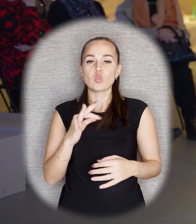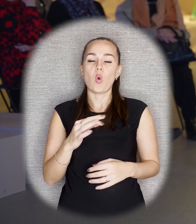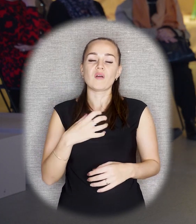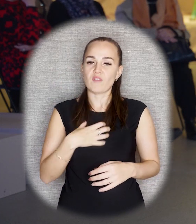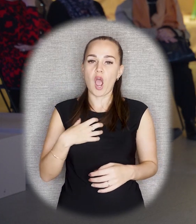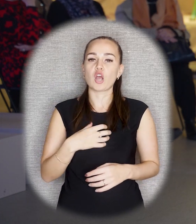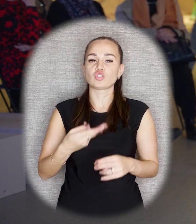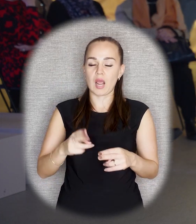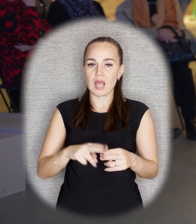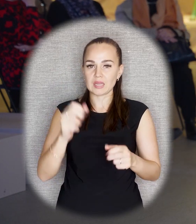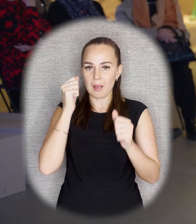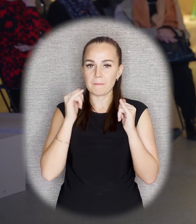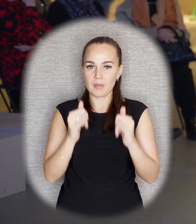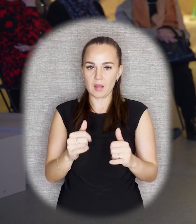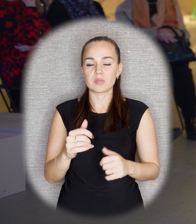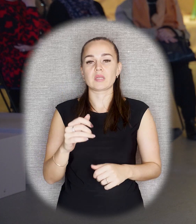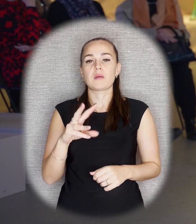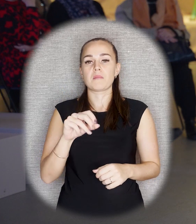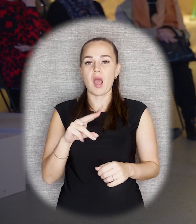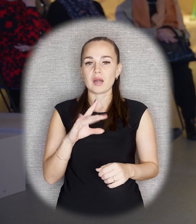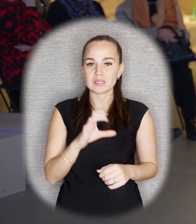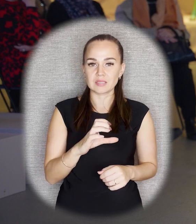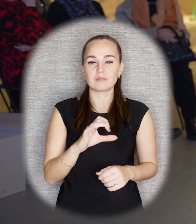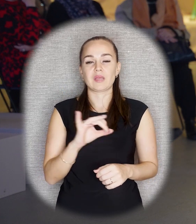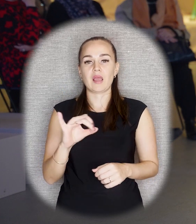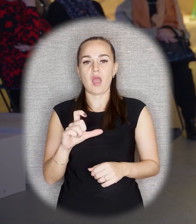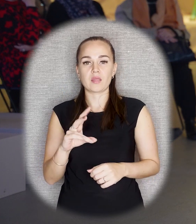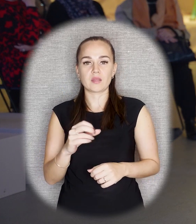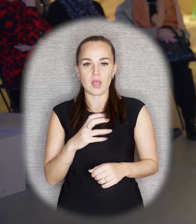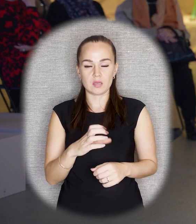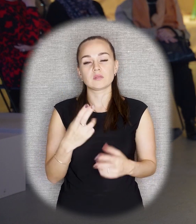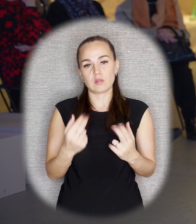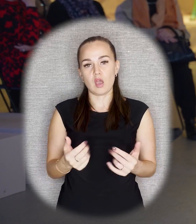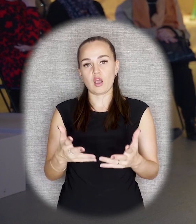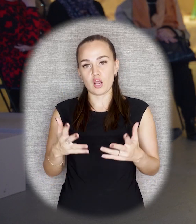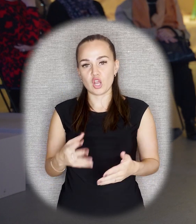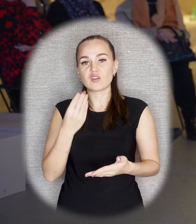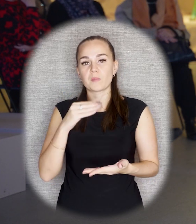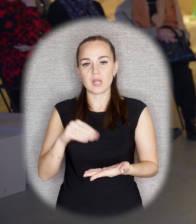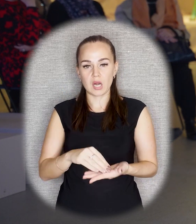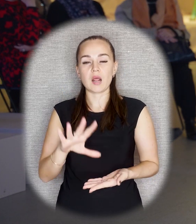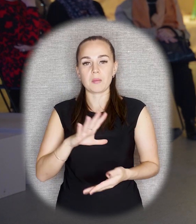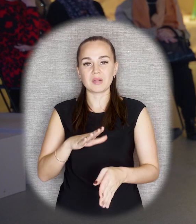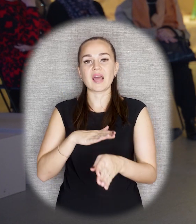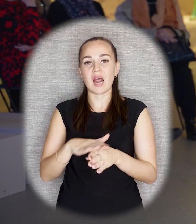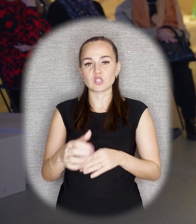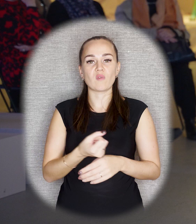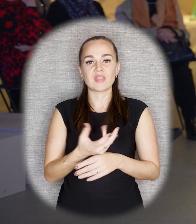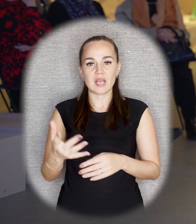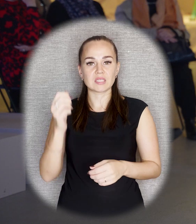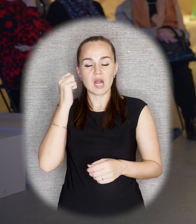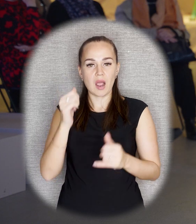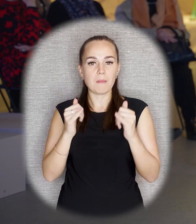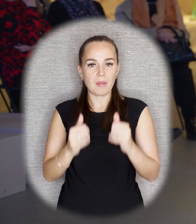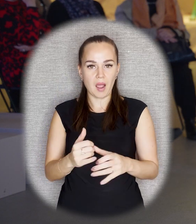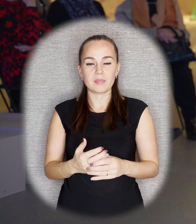памятникам как раз Марксу и Энгельсу. Поэтому, да, в Петрограде тоже было реализовано несколько памятников, то не